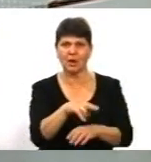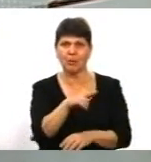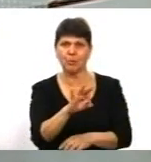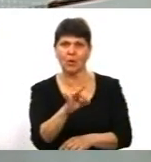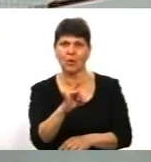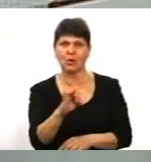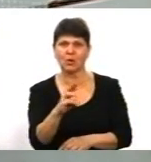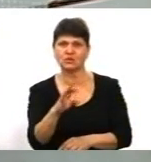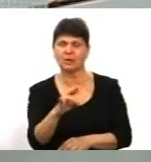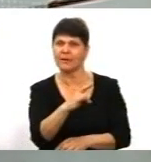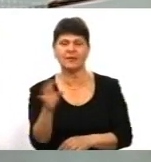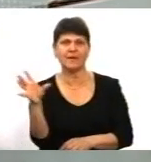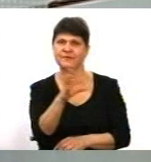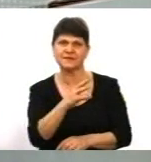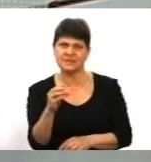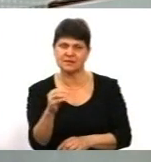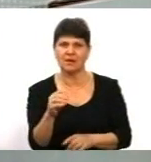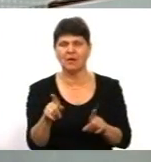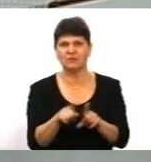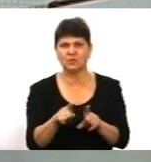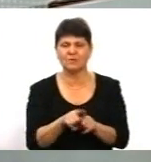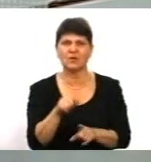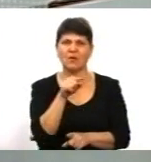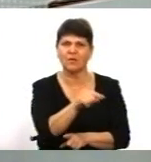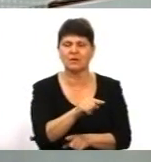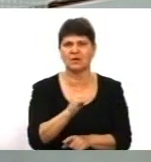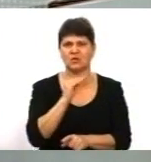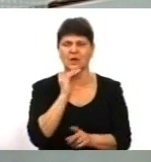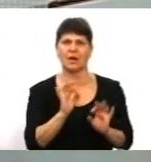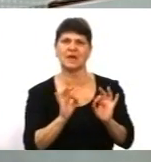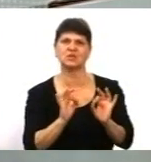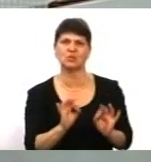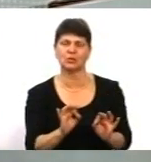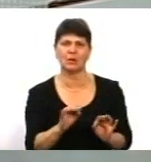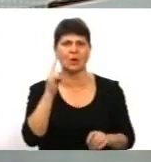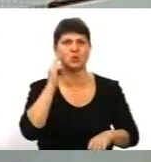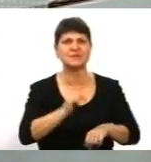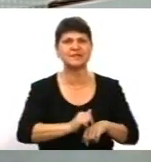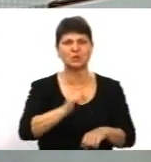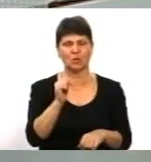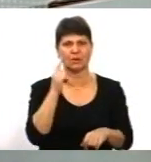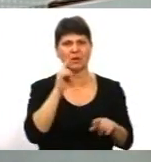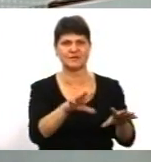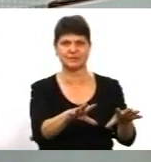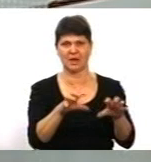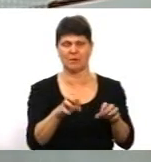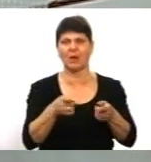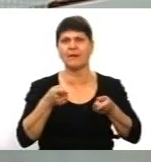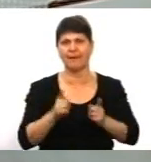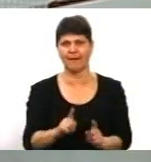Схильна все ж таки до того, щоб достатньо раціонально і усвідомлено сприймати реальність.